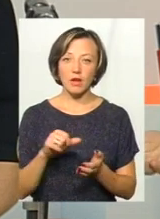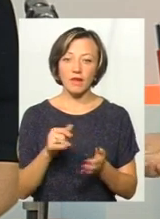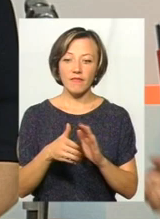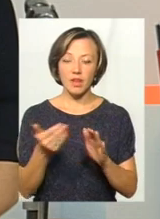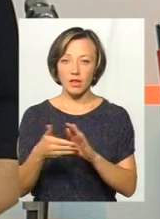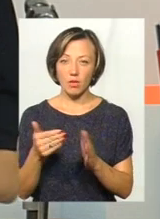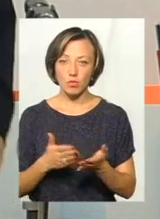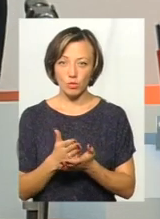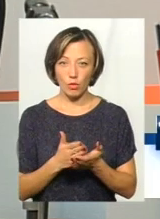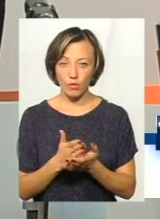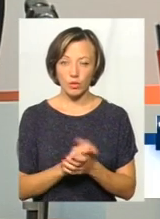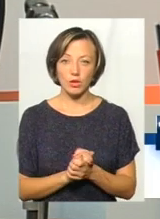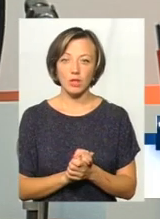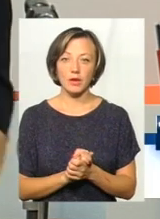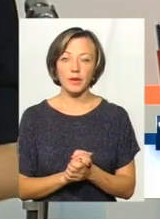виклики.